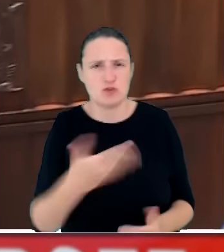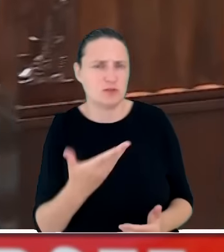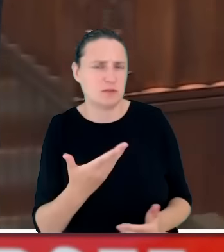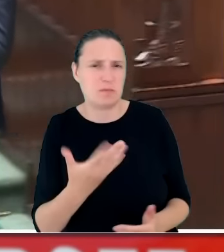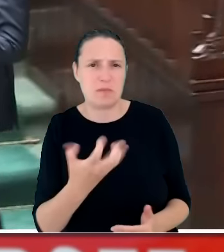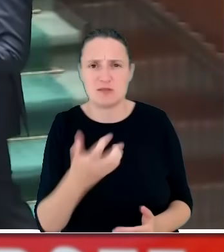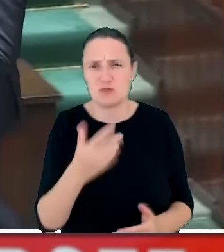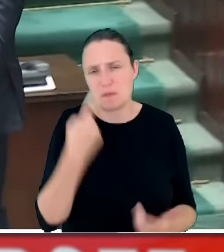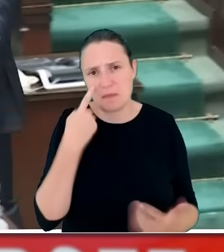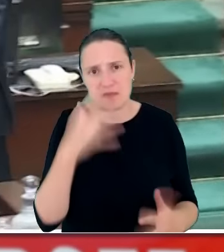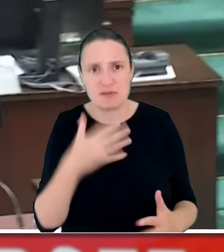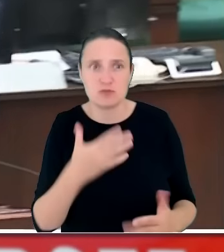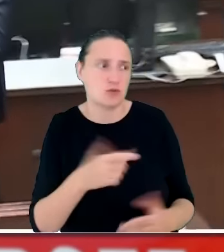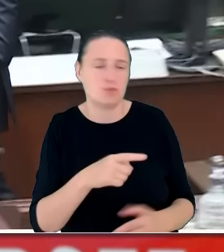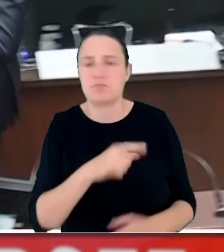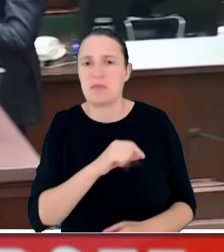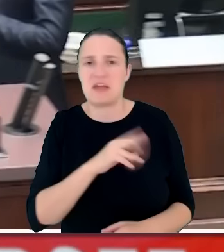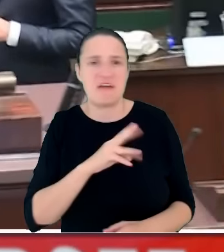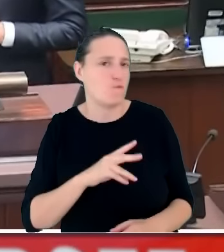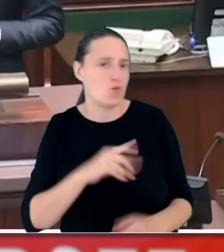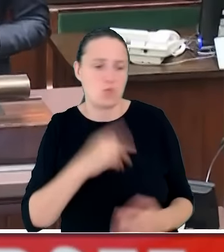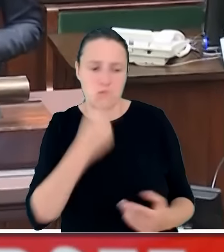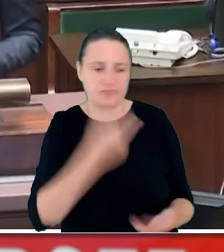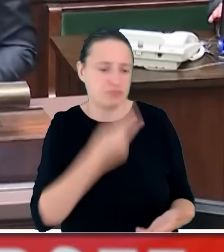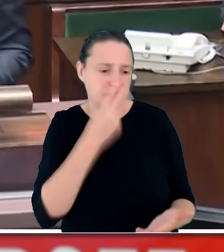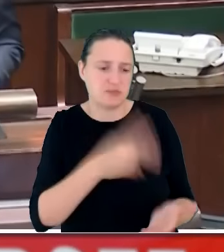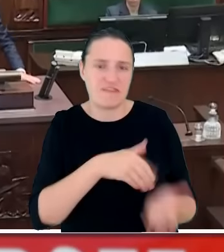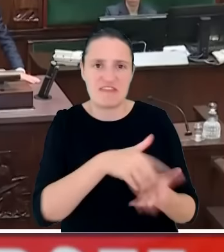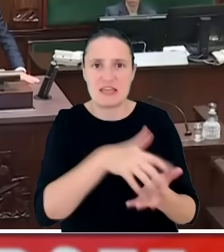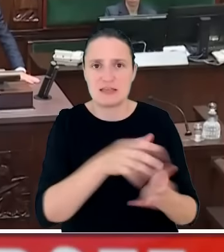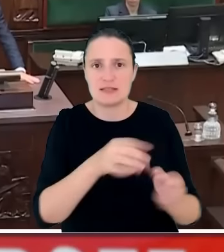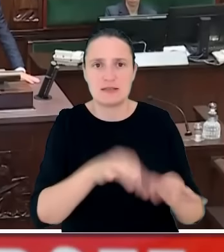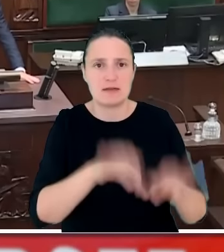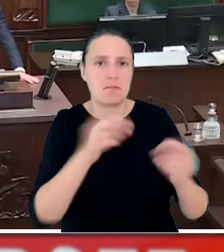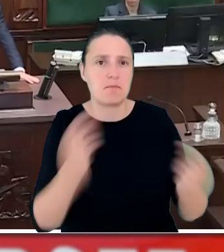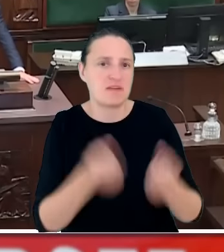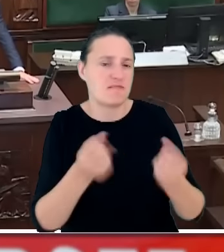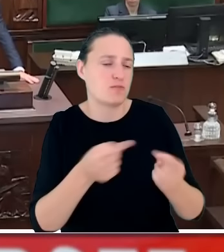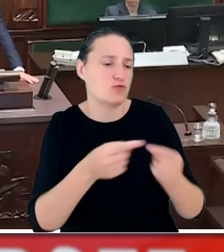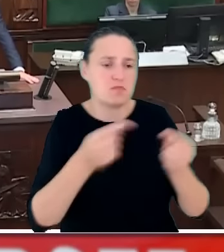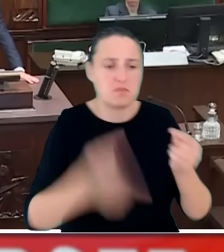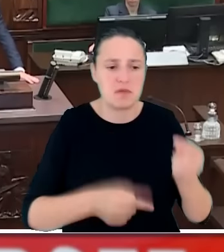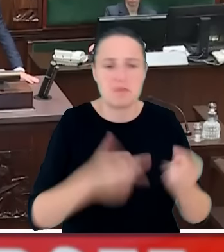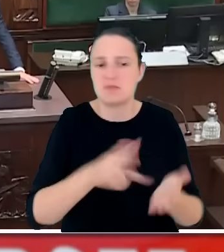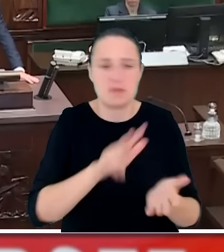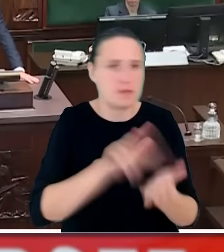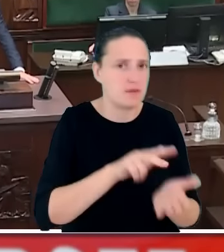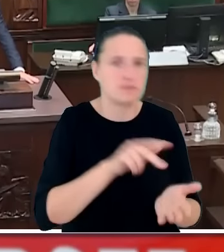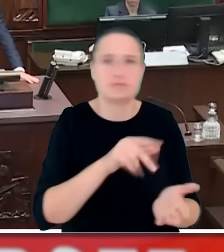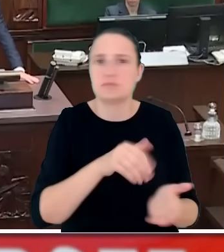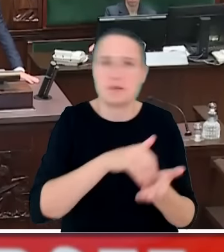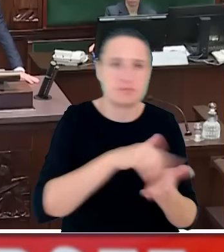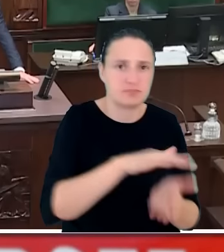przez Państwową Komisję Wyborczą odnośnie wydatków na kampanię przez Komitet Prawa i Sprawiedliwości. No